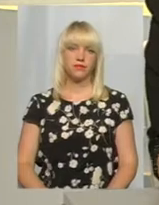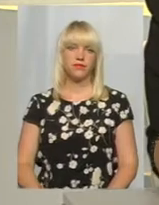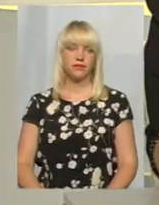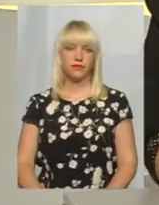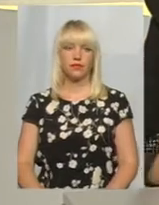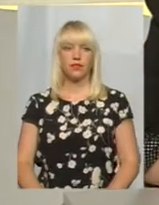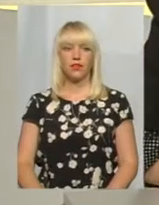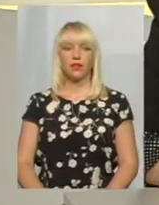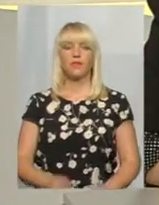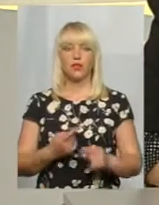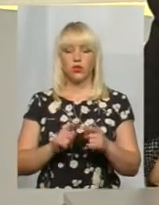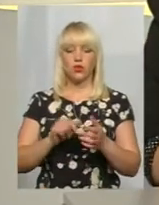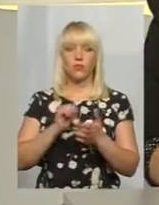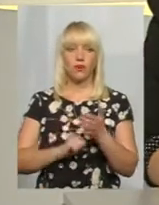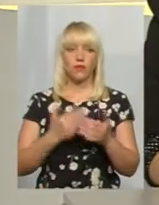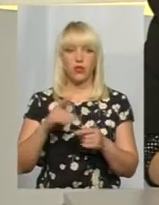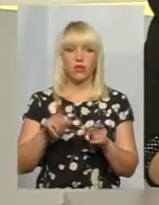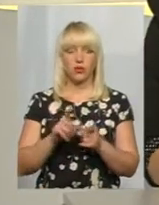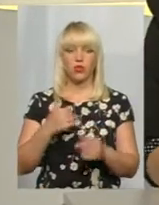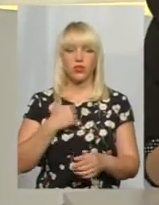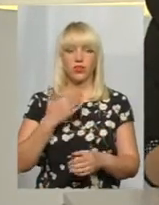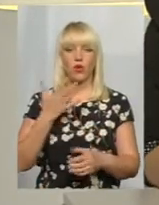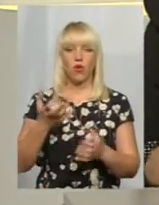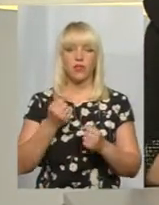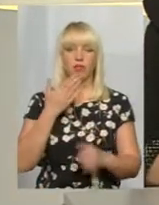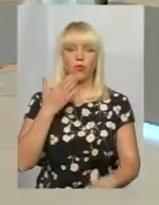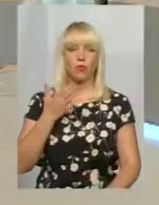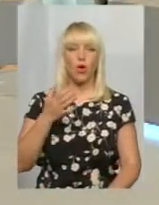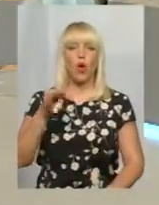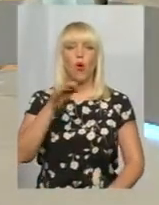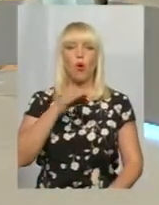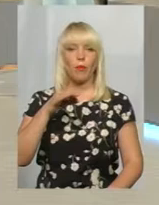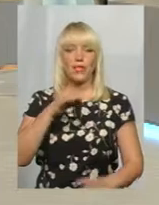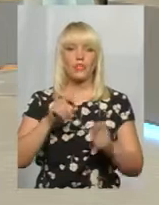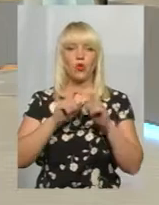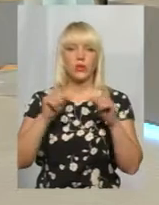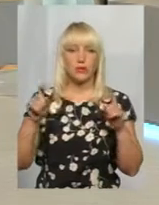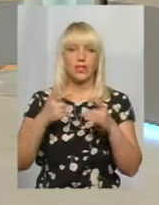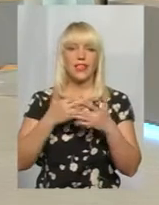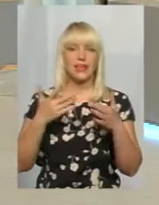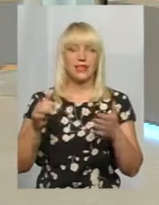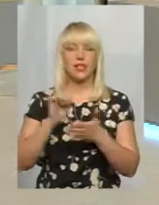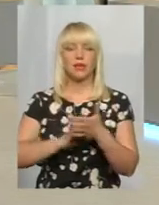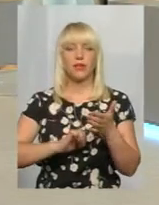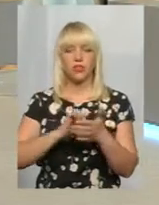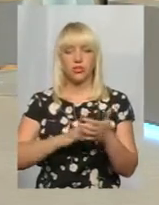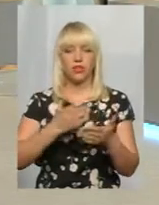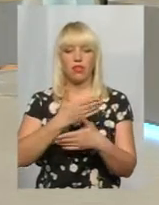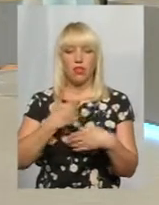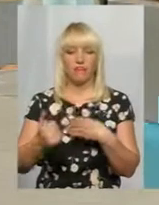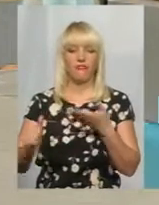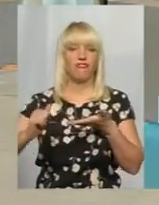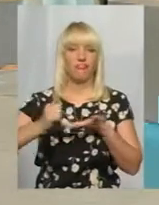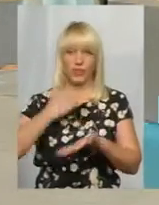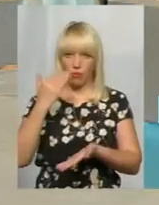З цього приводу ми також хотіли сьогодні отримати коментар з обласного департаменту. різних причин нам у ньому відмовили,